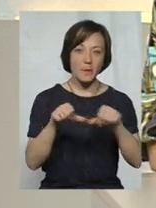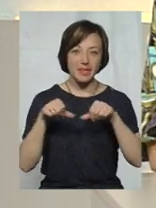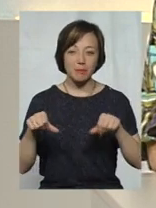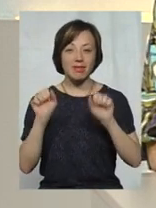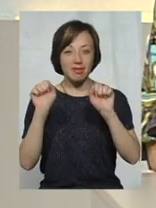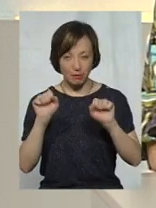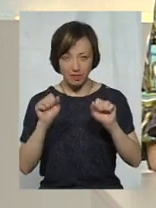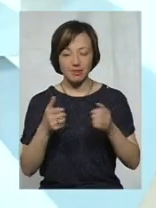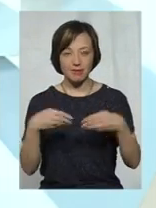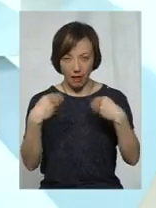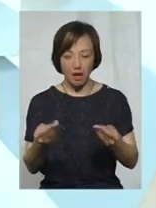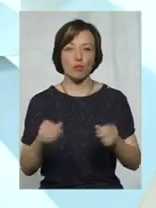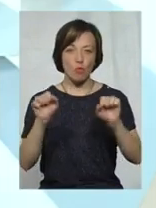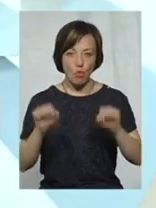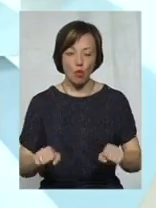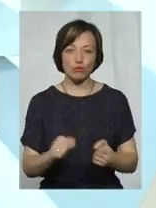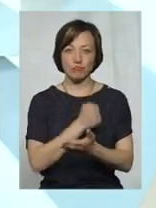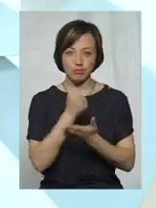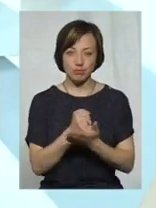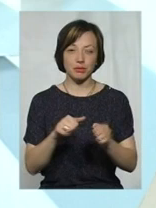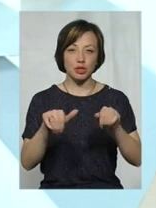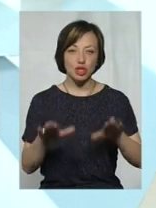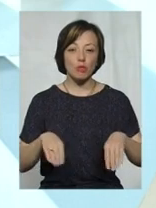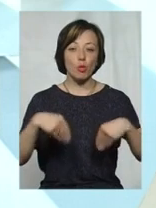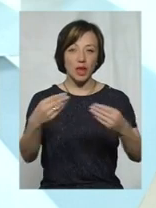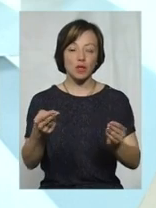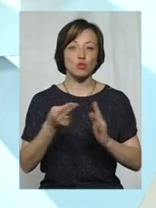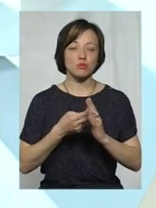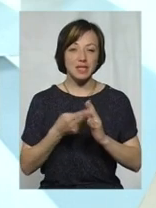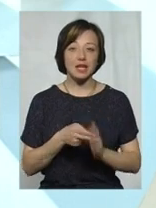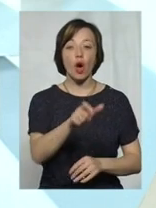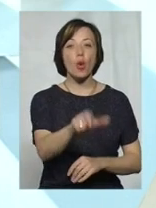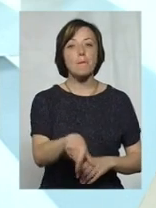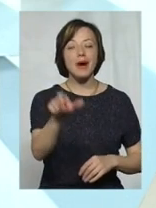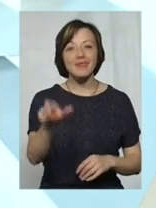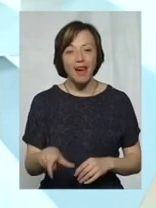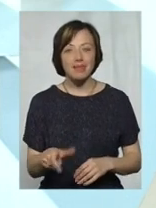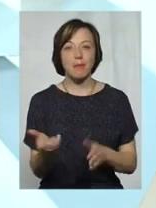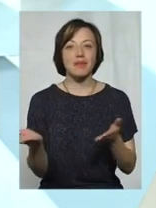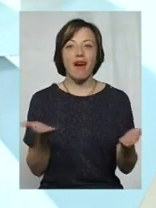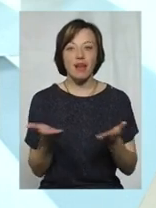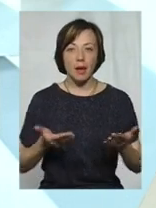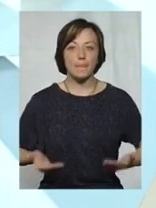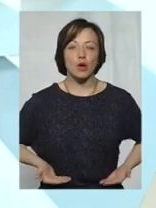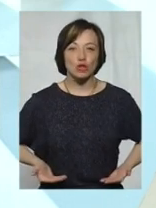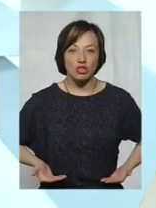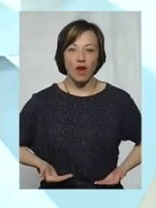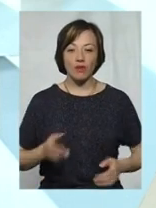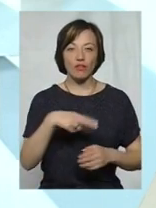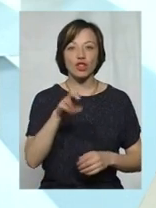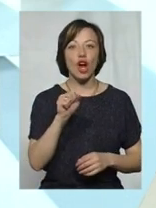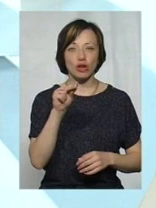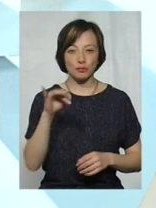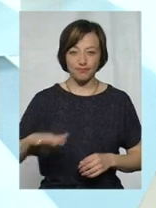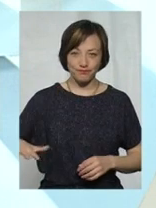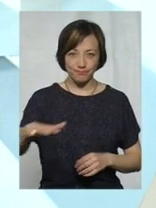вони можуть приймати рішення про призначення житлових субсидій громадянам, які проживають на дачних масивах.